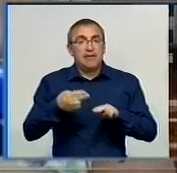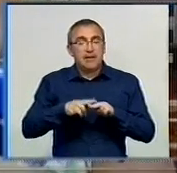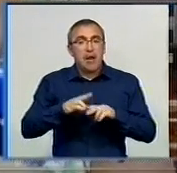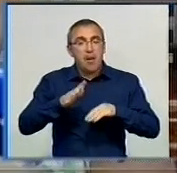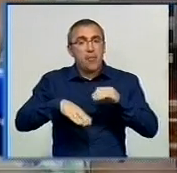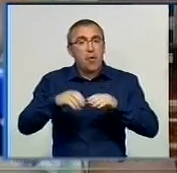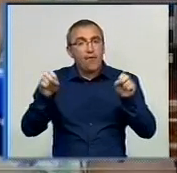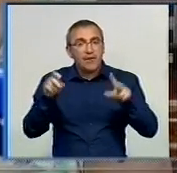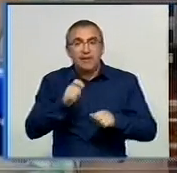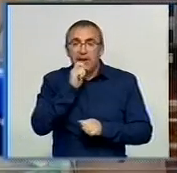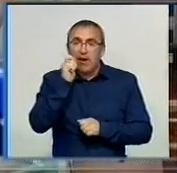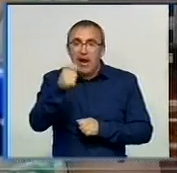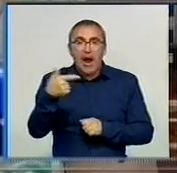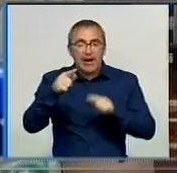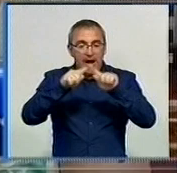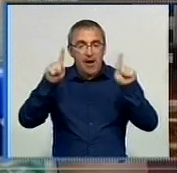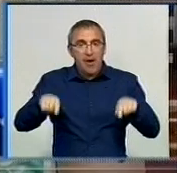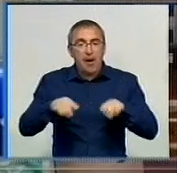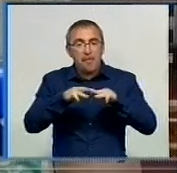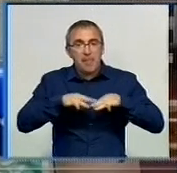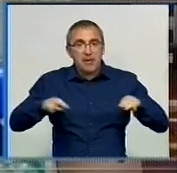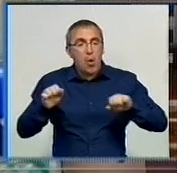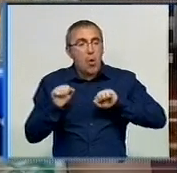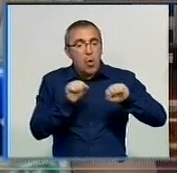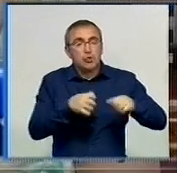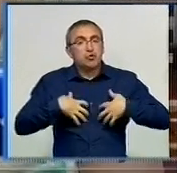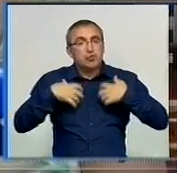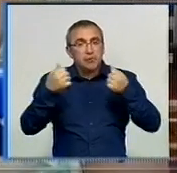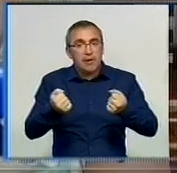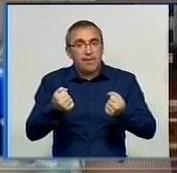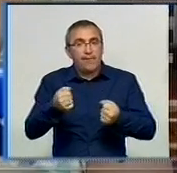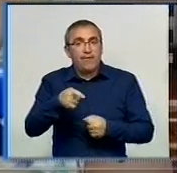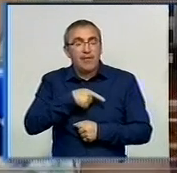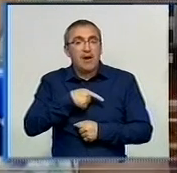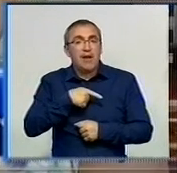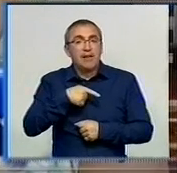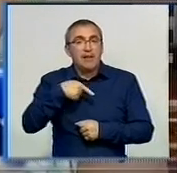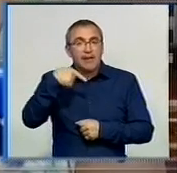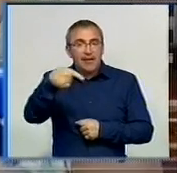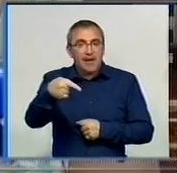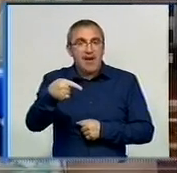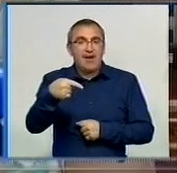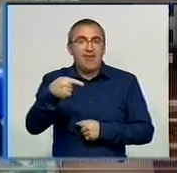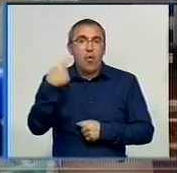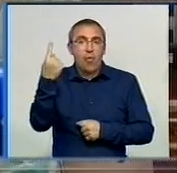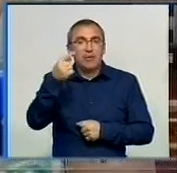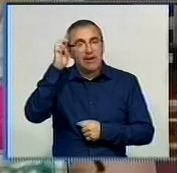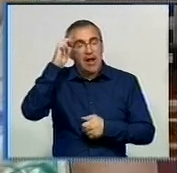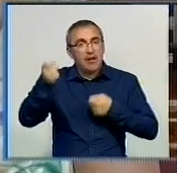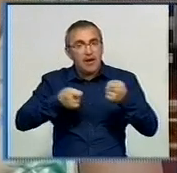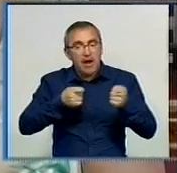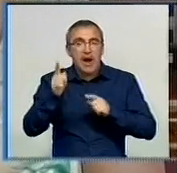відзнаки грамоти Міністерства охорони здоров'я, відзнаки Кіровоградської обласної держадміністрації, обласної ради,